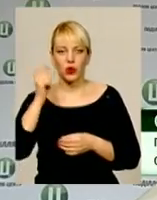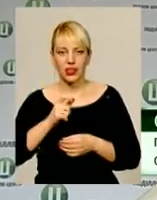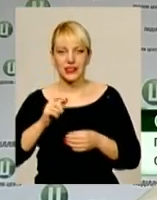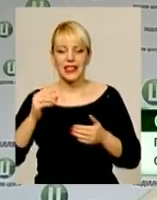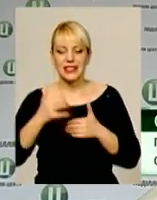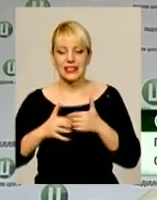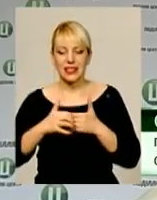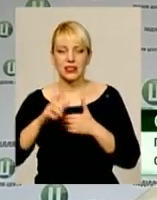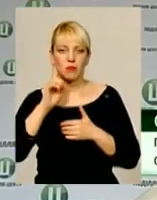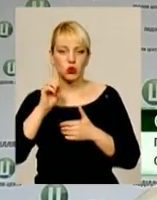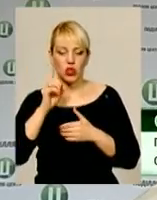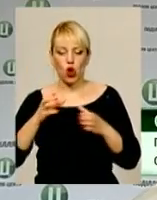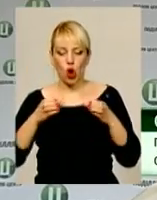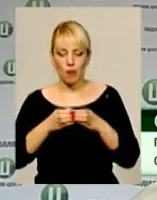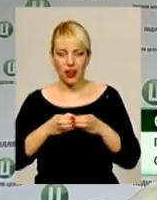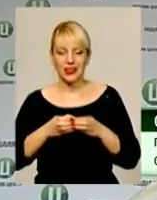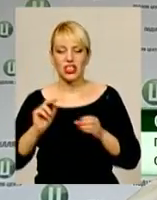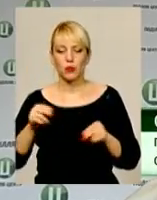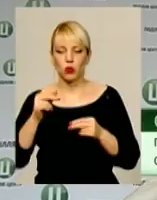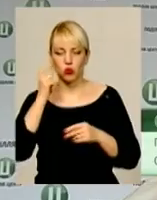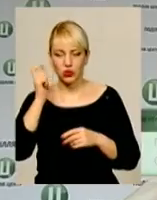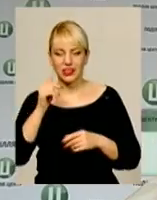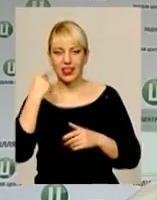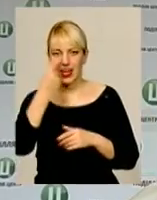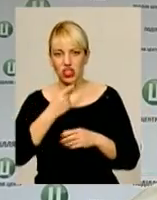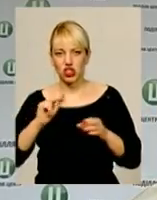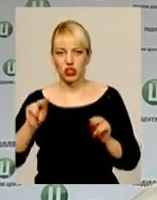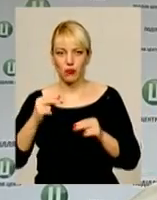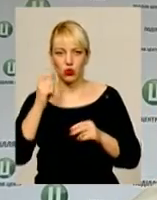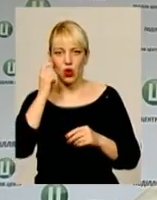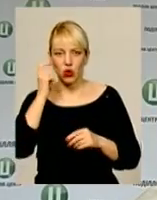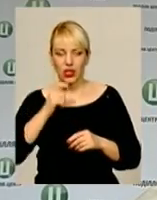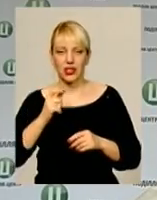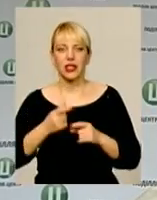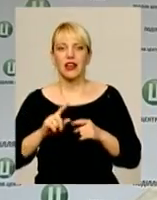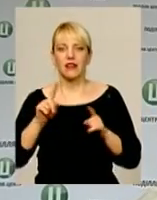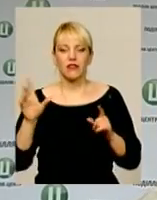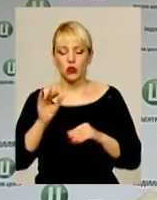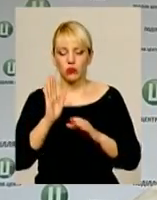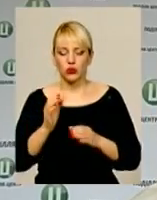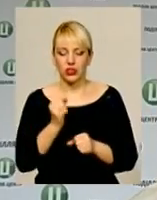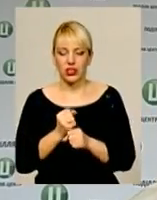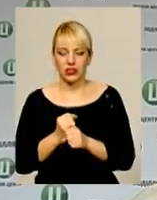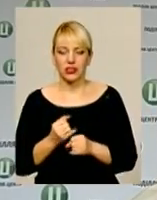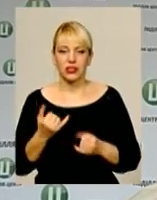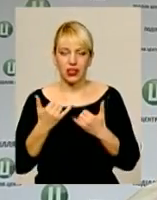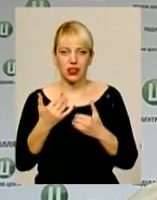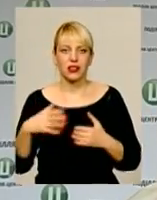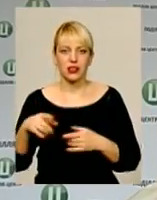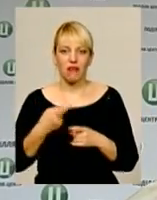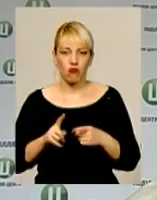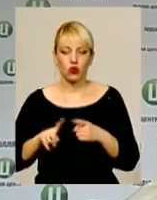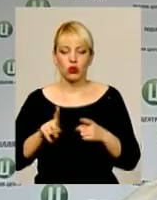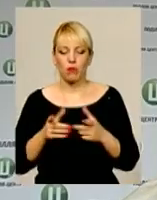командний Чемпіонат України і личний Чемпіонат України. Зараз будемо робити все можливе і не можливе для того, щоб ми отримали